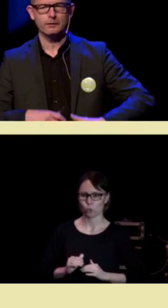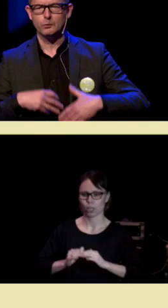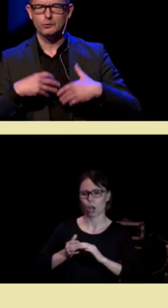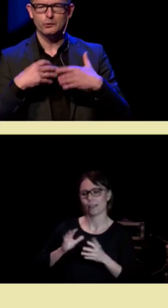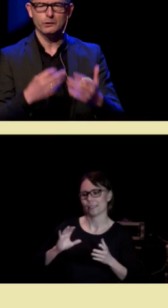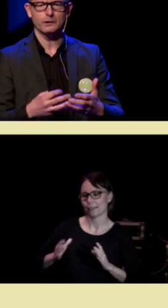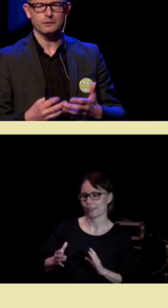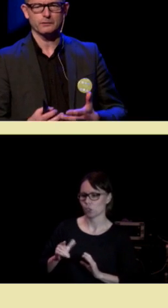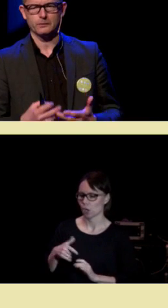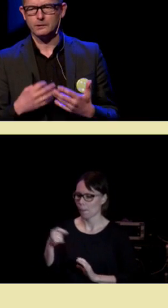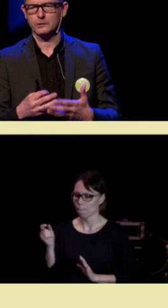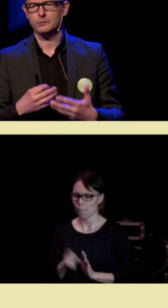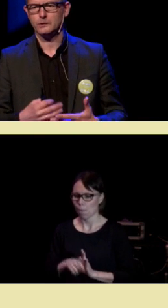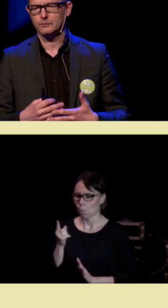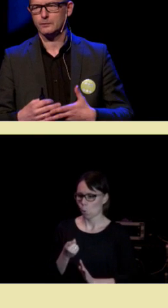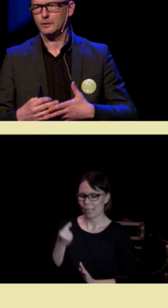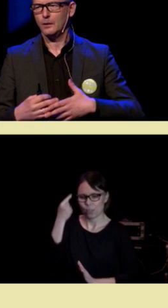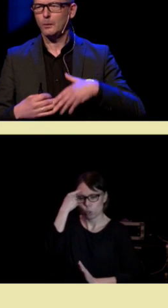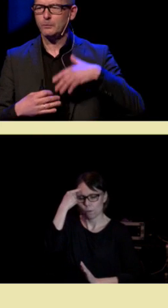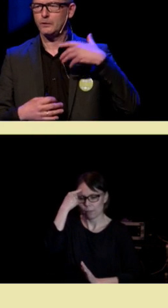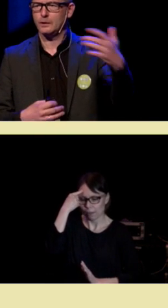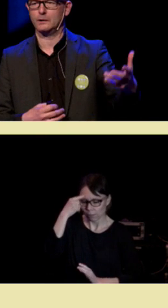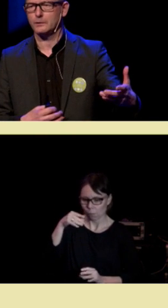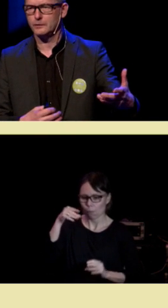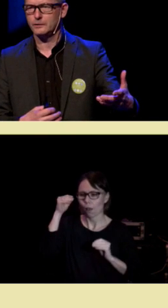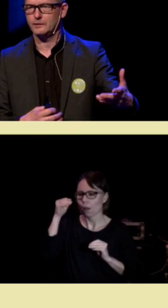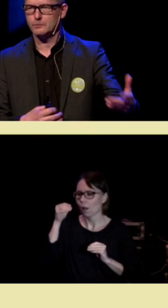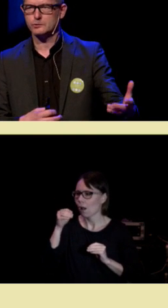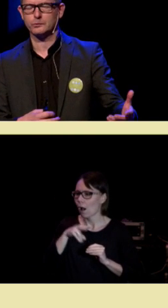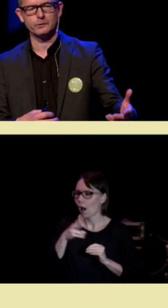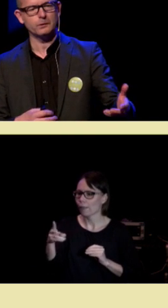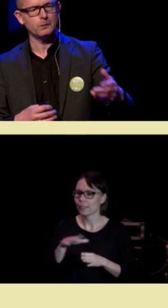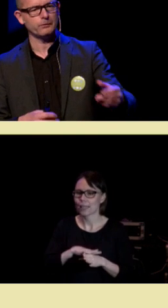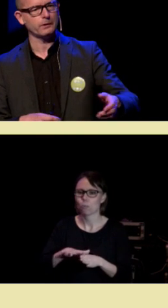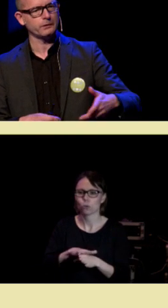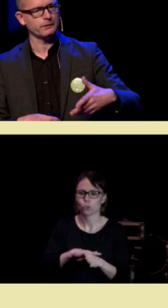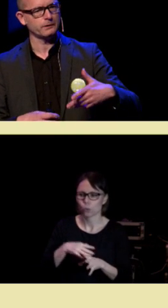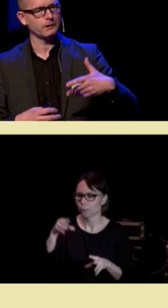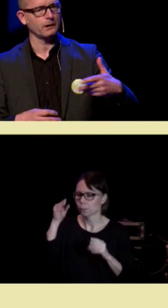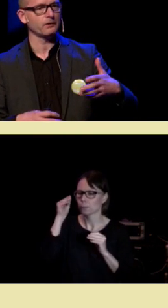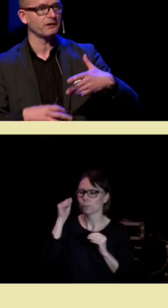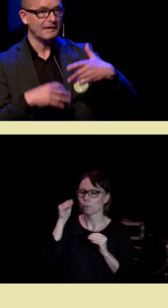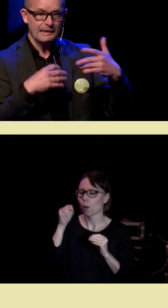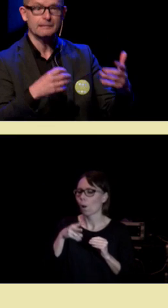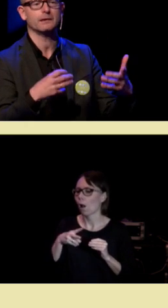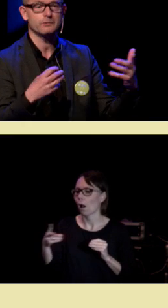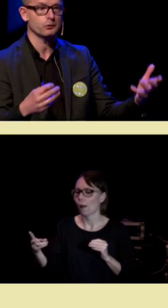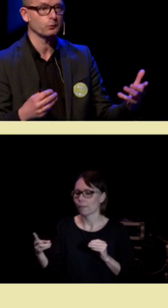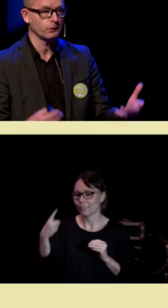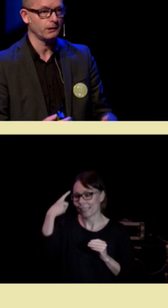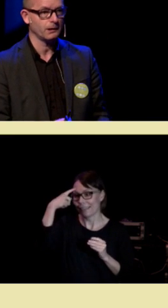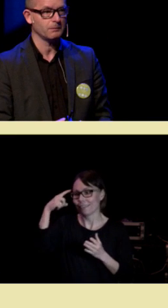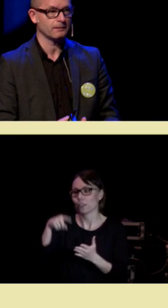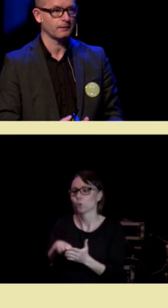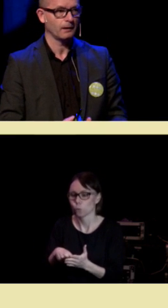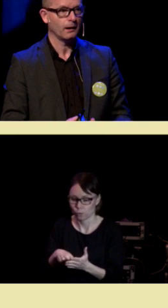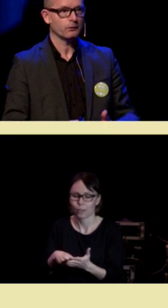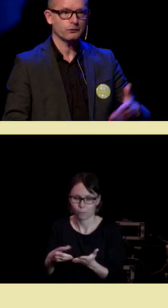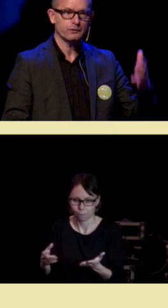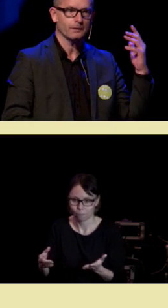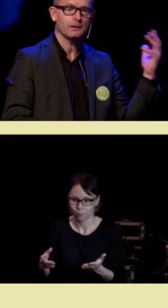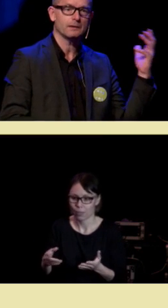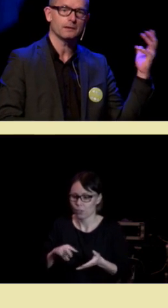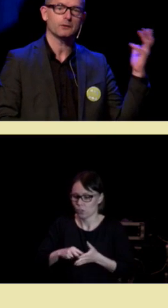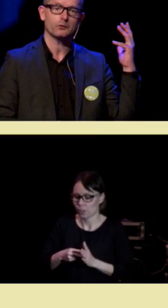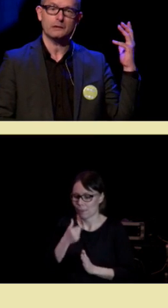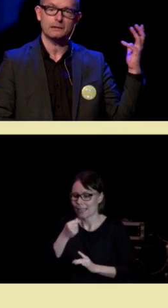Fordi vi uhyre raskt og intuitivt oppfanger andres emosjoner, oppfanger andres intensjoner, ikke minst. For